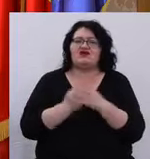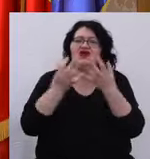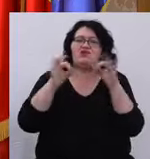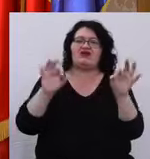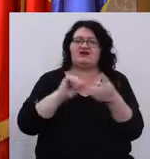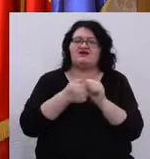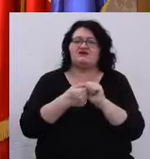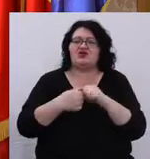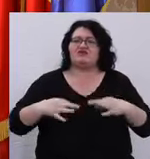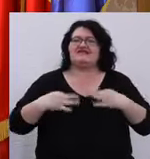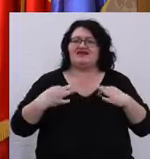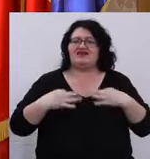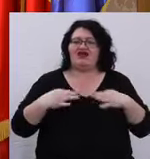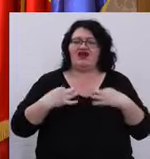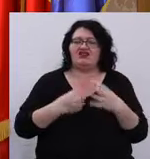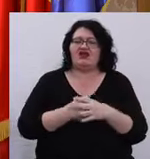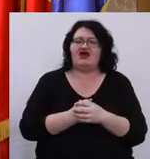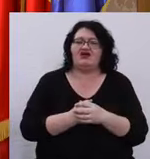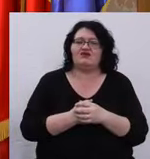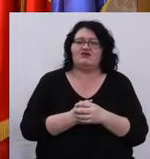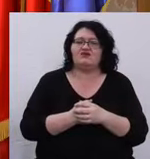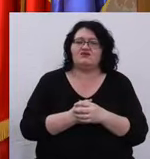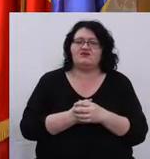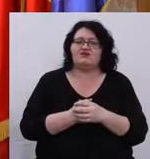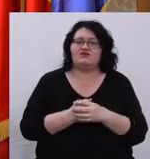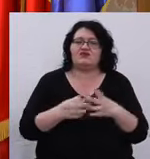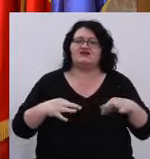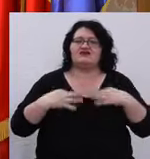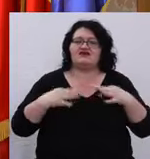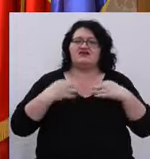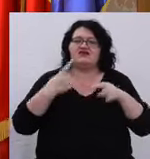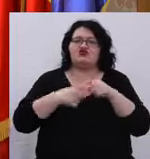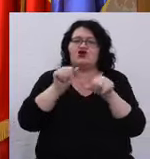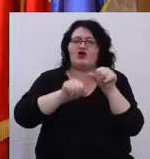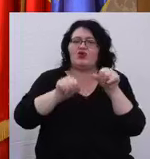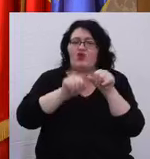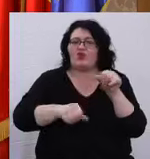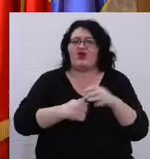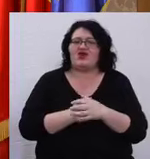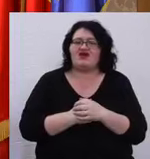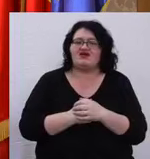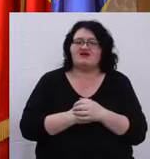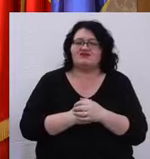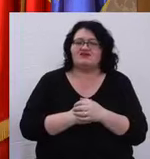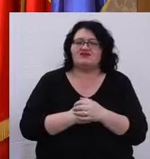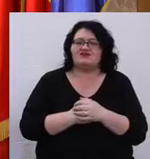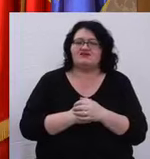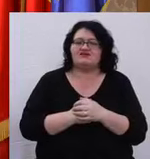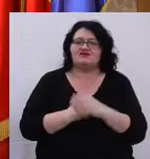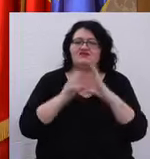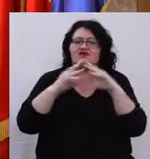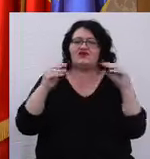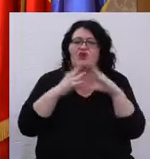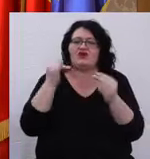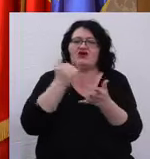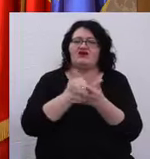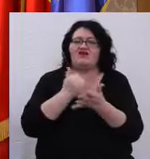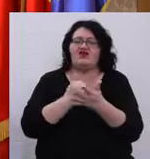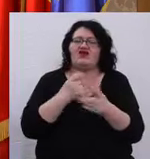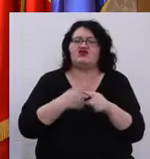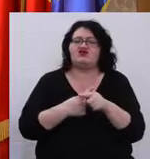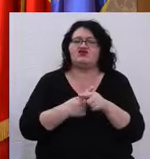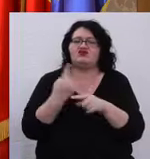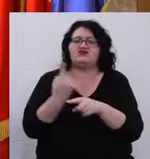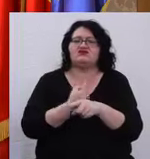libertate și sănătate, între sănătate și economie, între români adevărați